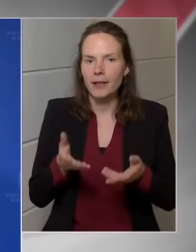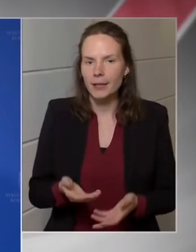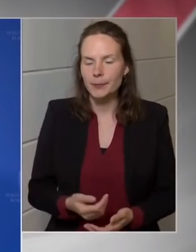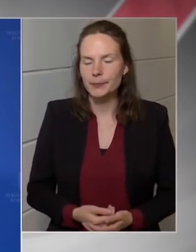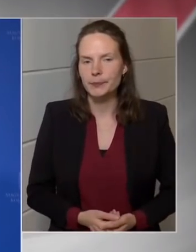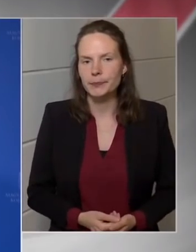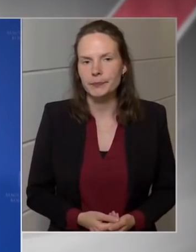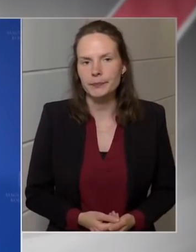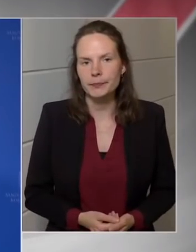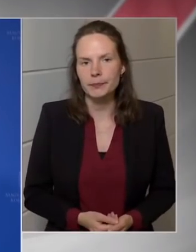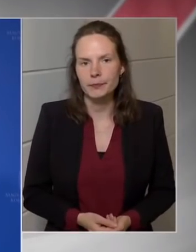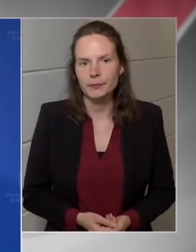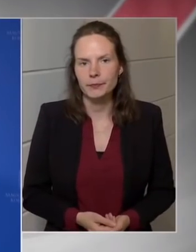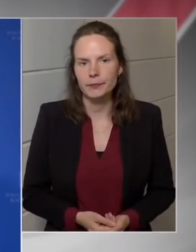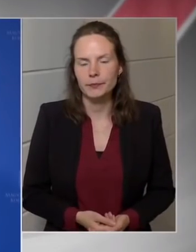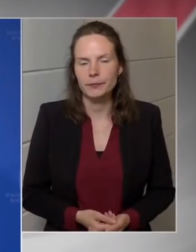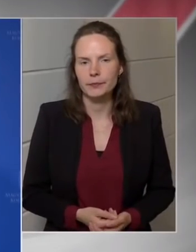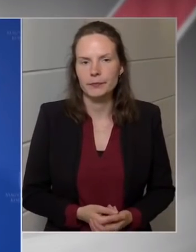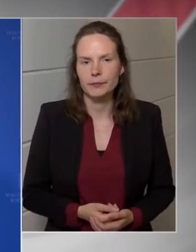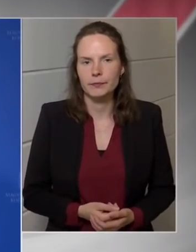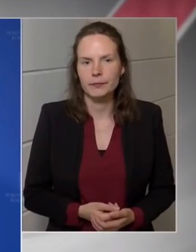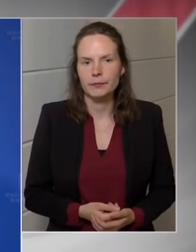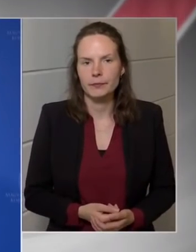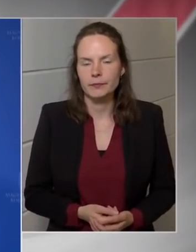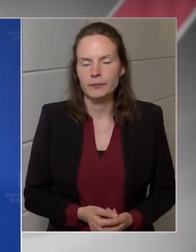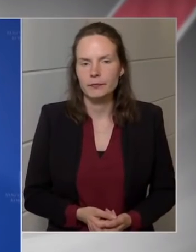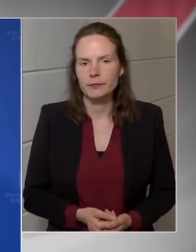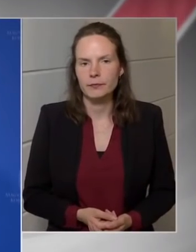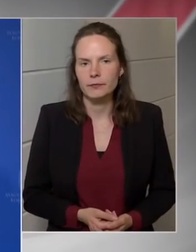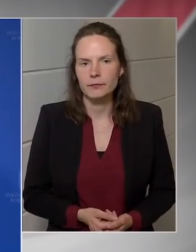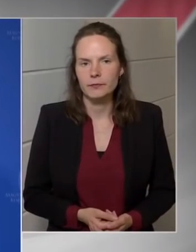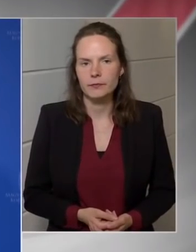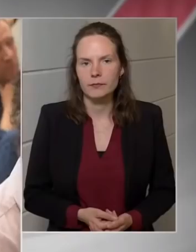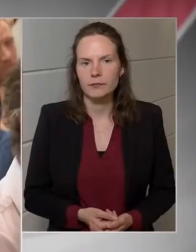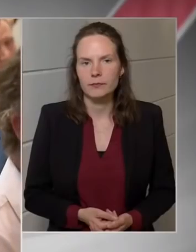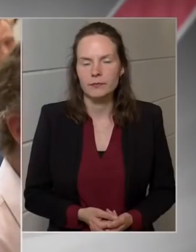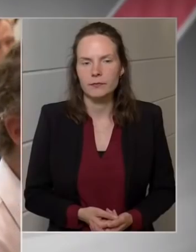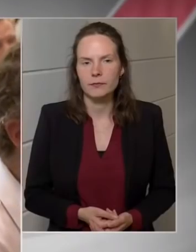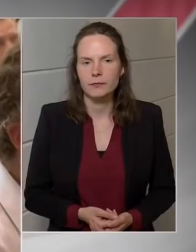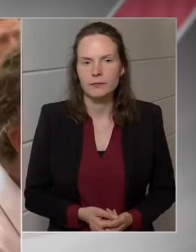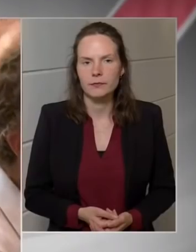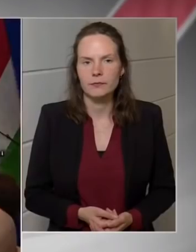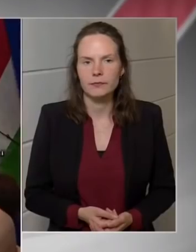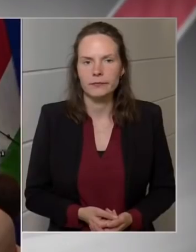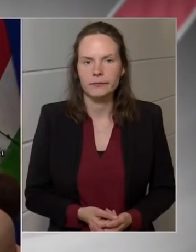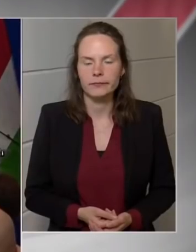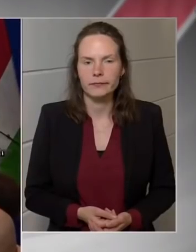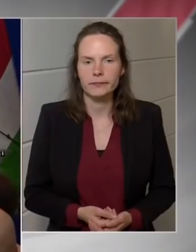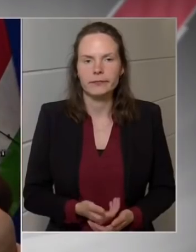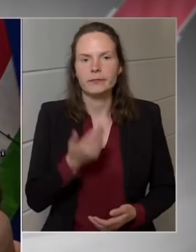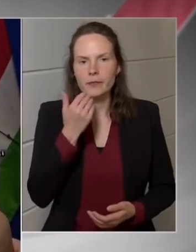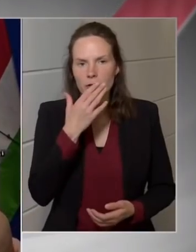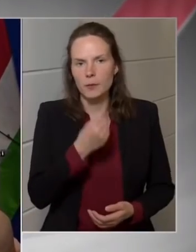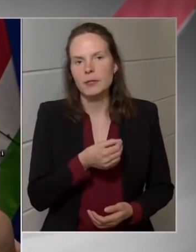a bizottságtól, és először kell megoldás, és csak ezt követően lehet szankció. Köszönöm. HTV.